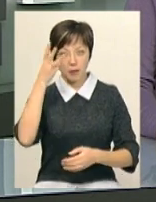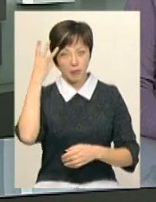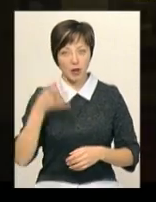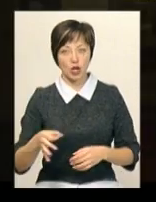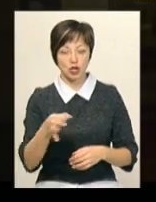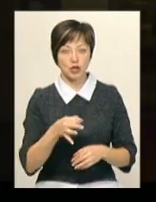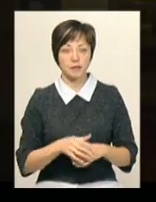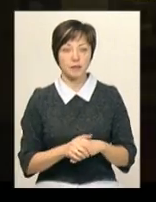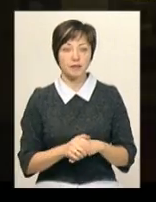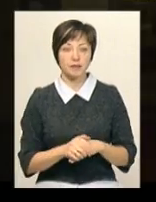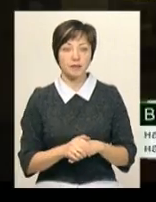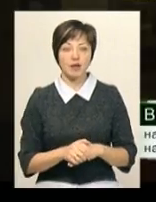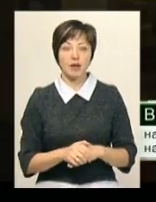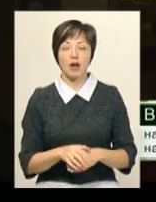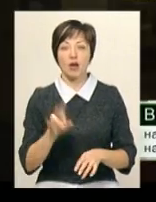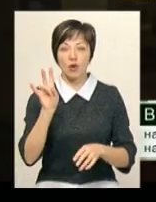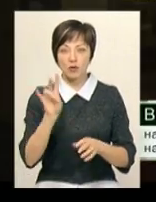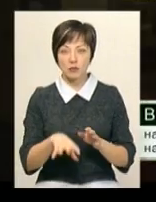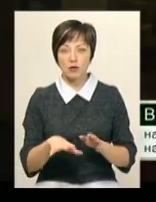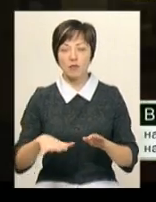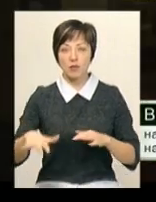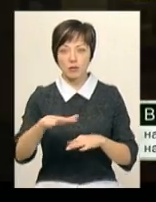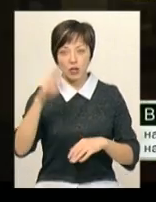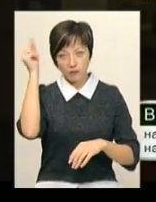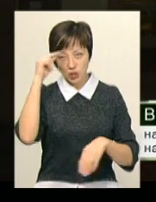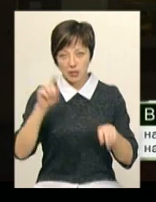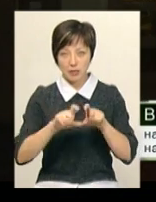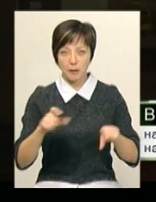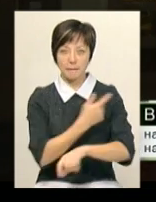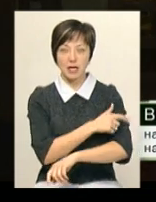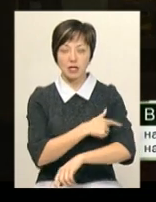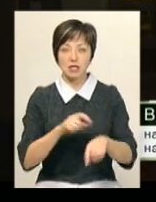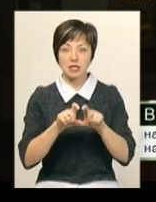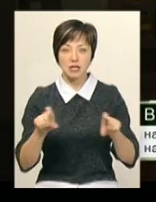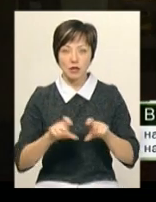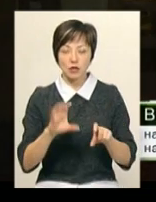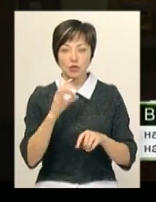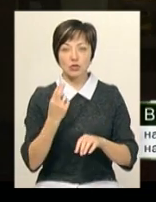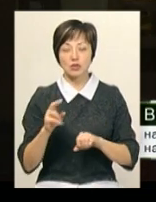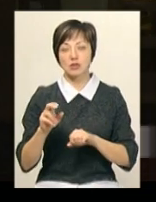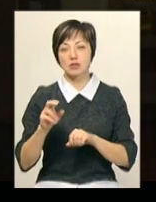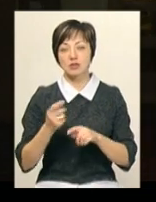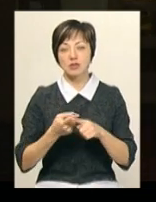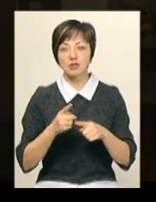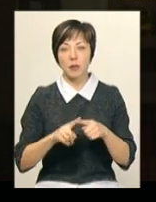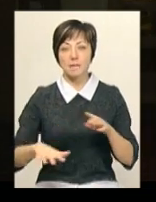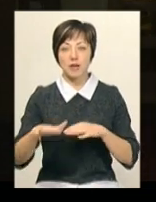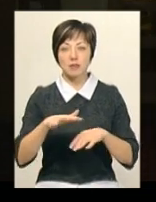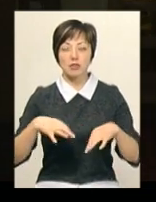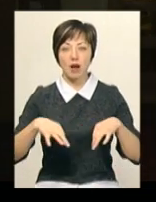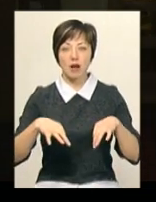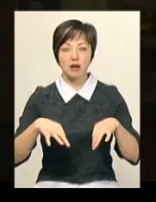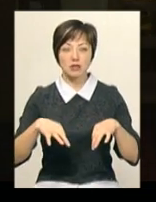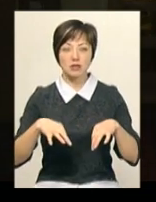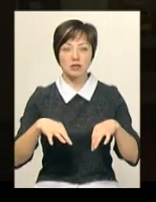Вони розміщені в приміщеннях навчальних закладів, медичних закладів, закладів соціальної освіти, в приміщеннях автомобільних